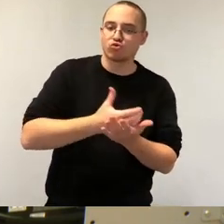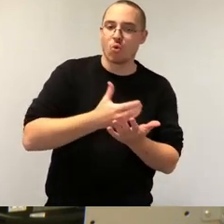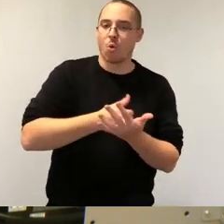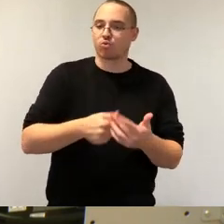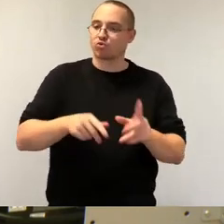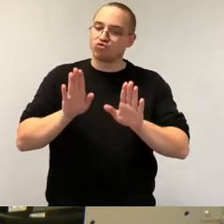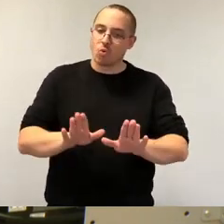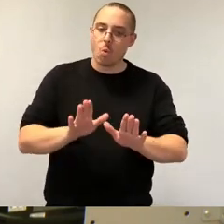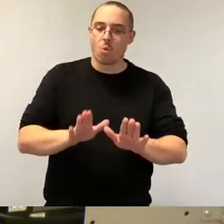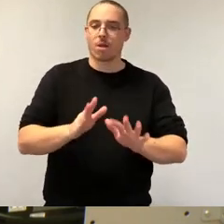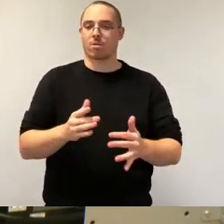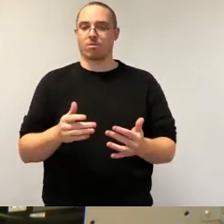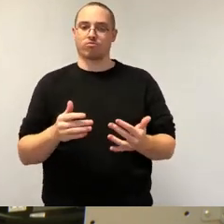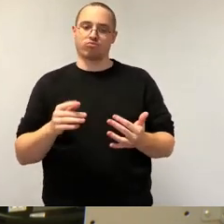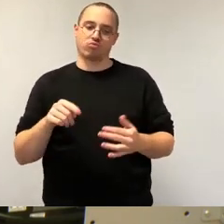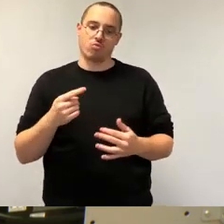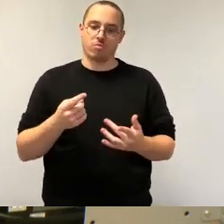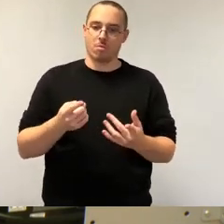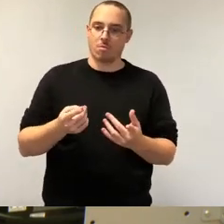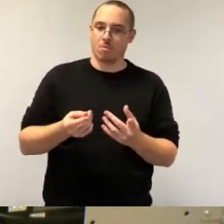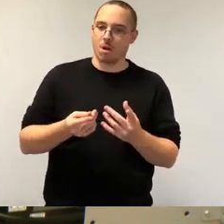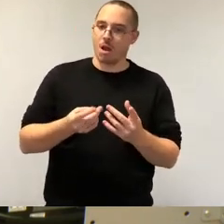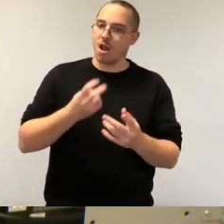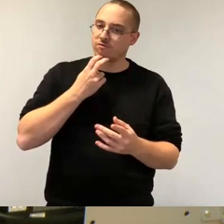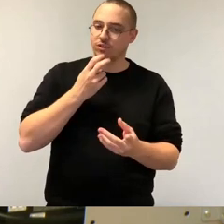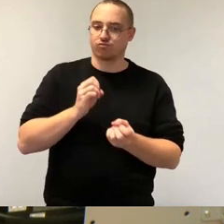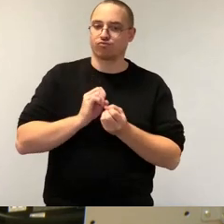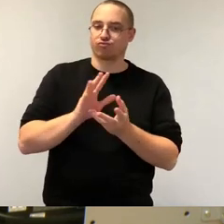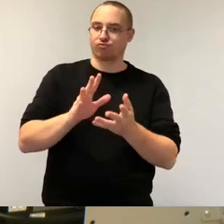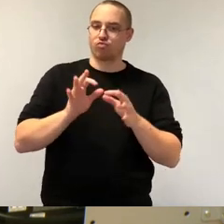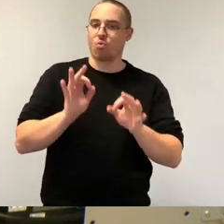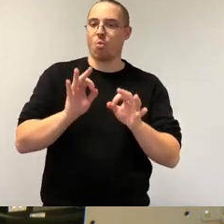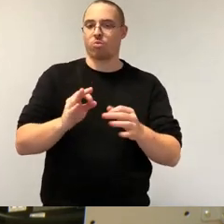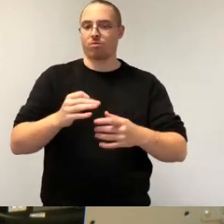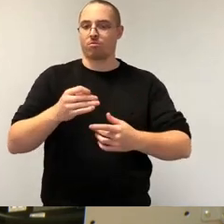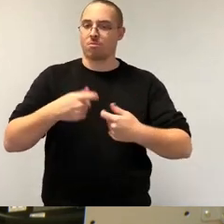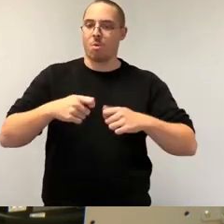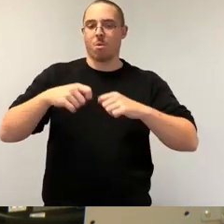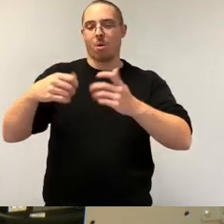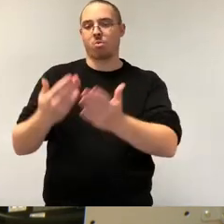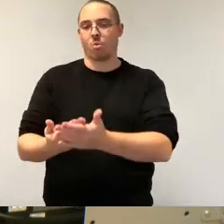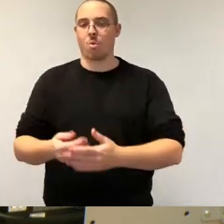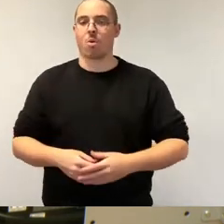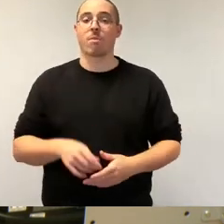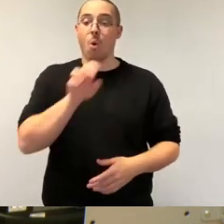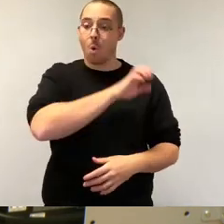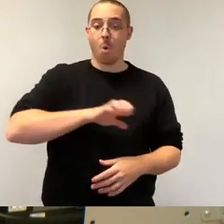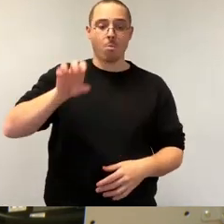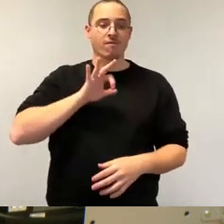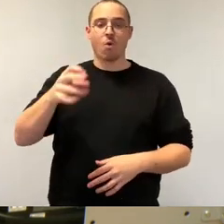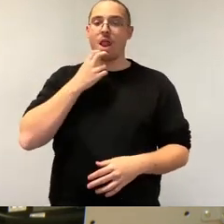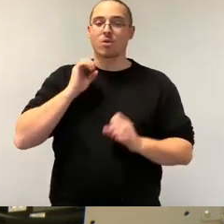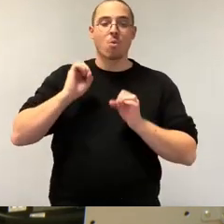gebaut, die die Absicherung Europas in der Elektromobilität verspricht und intelligente Industriemaschinen ausstatten wird.